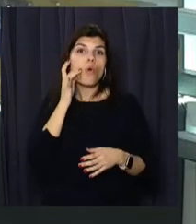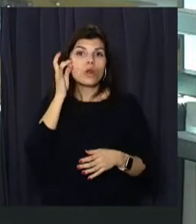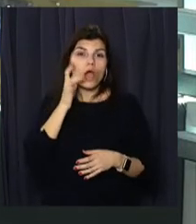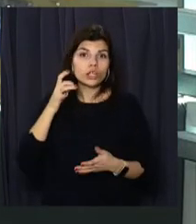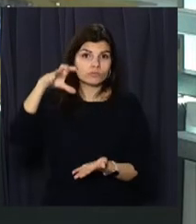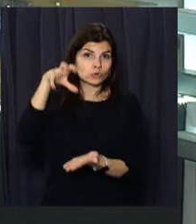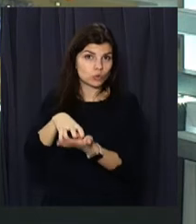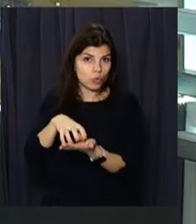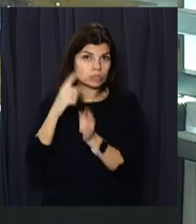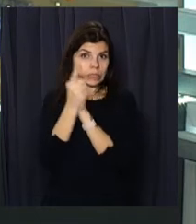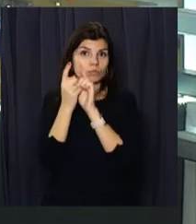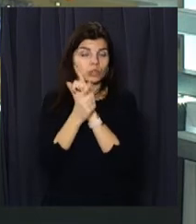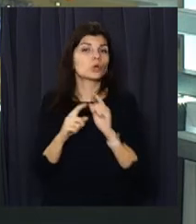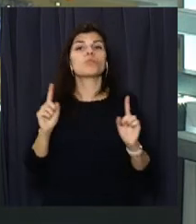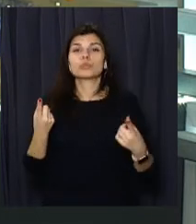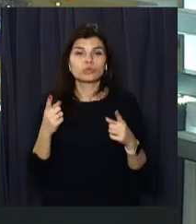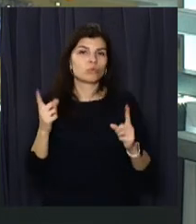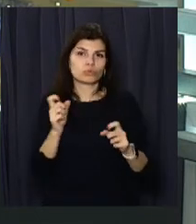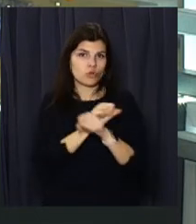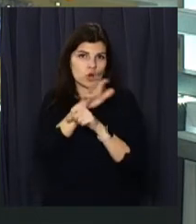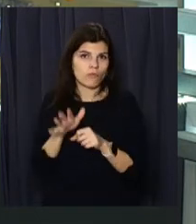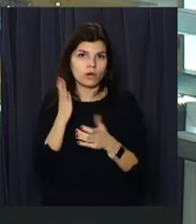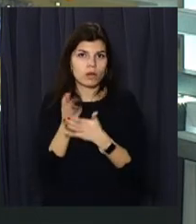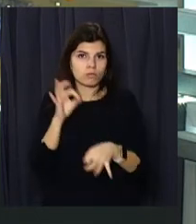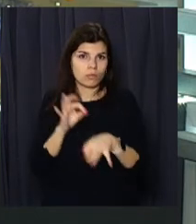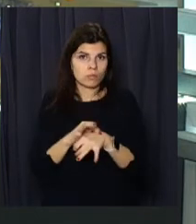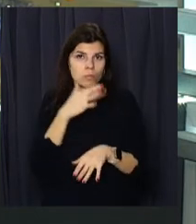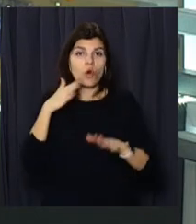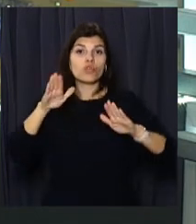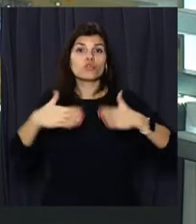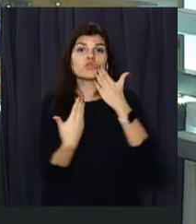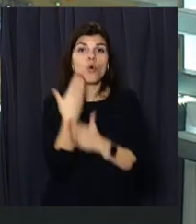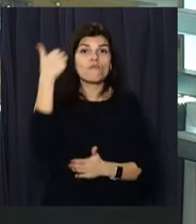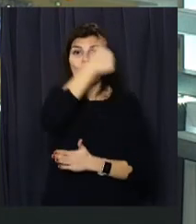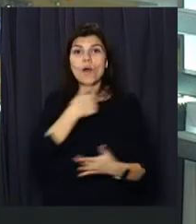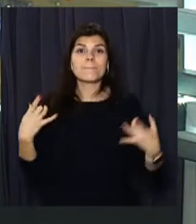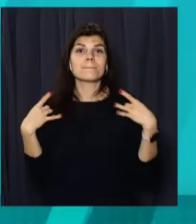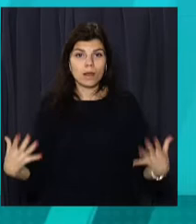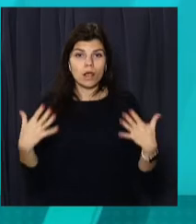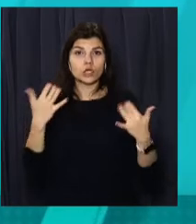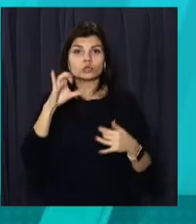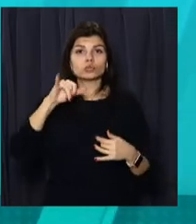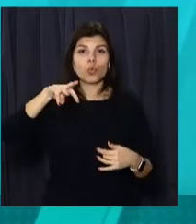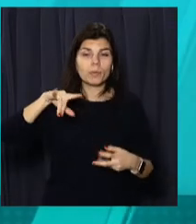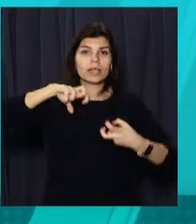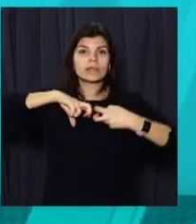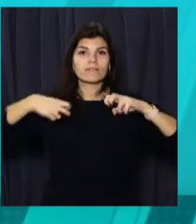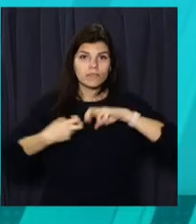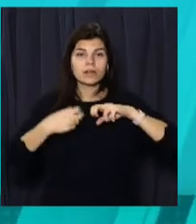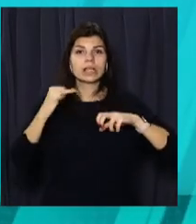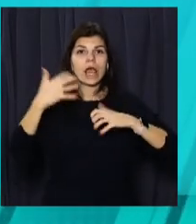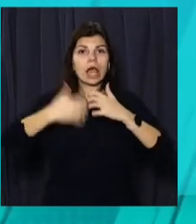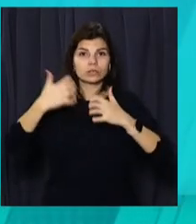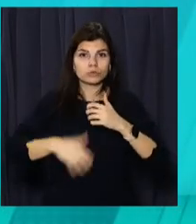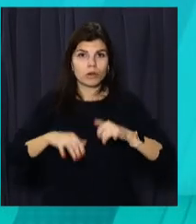епідемічної небезпеки через поширення ковід-19. Після новорічних свят погіршилася ситуація на Сумщині, Івано-Франківщині та